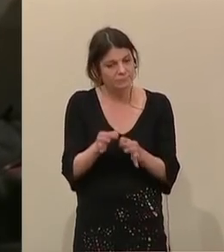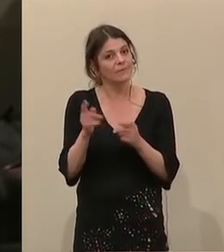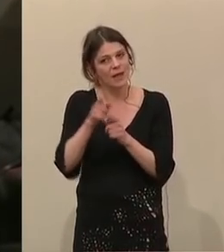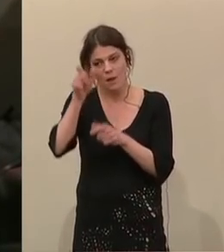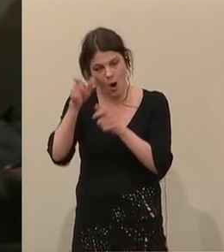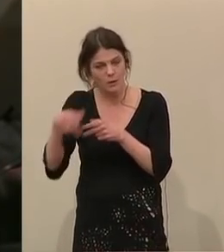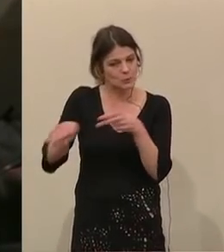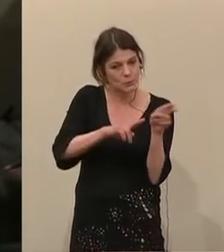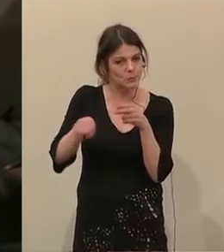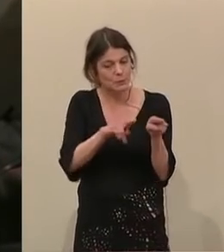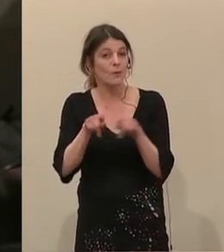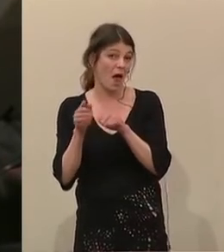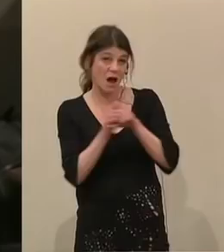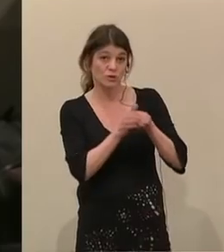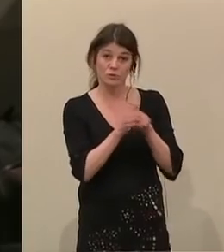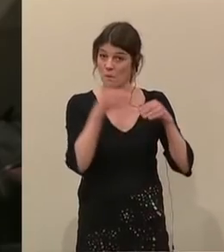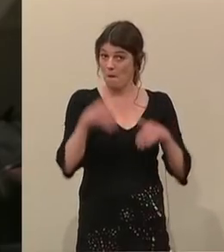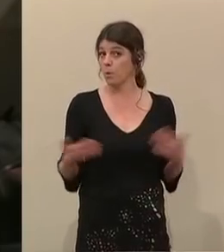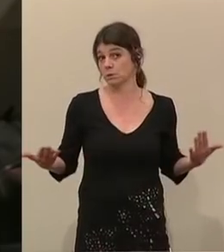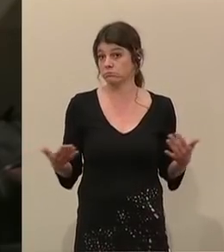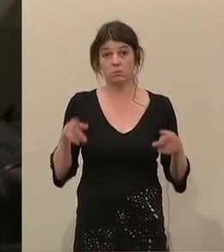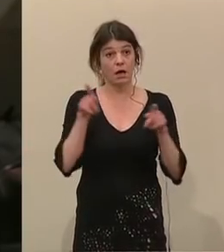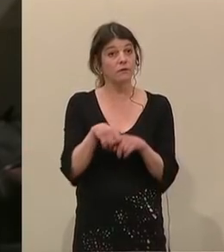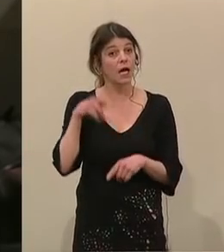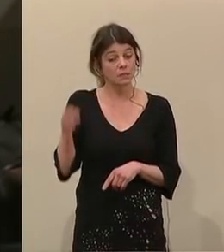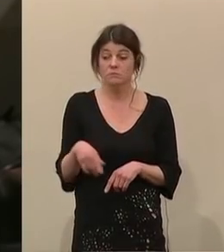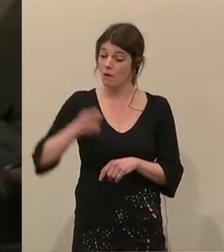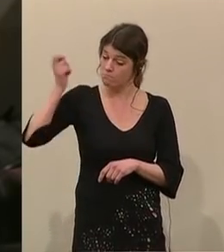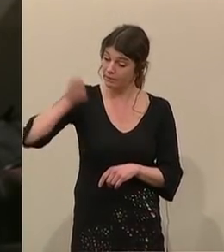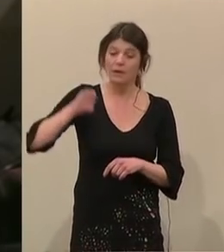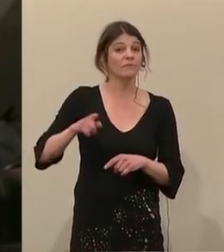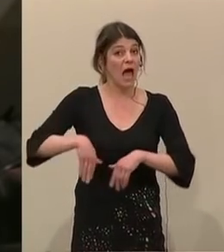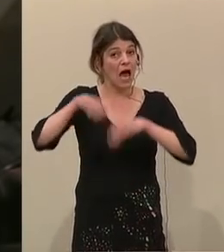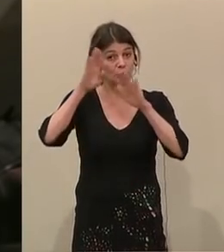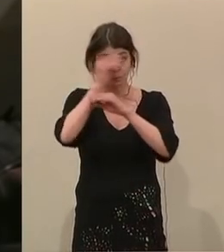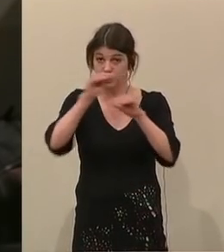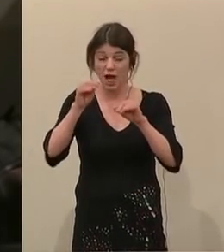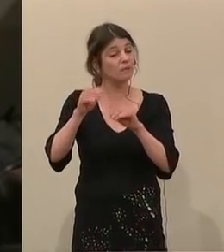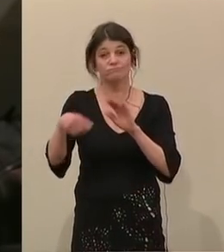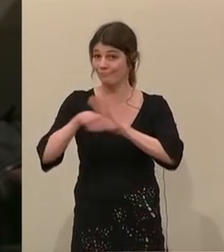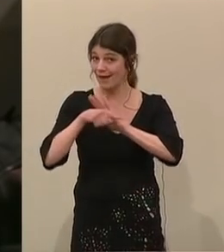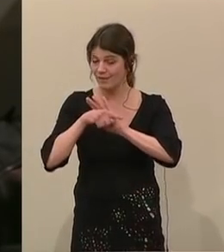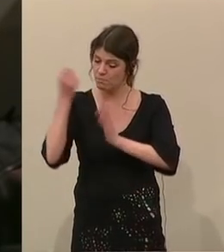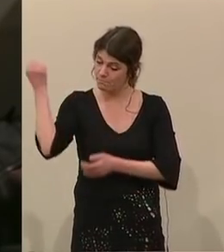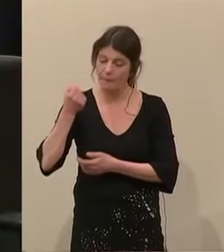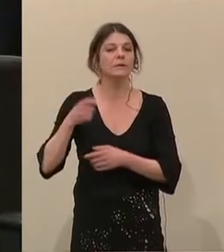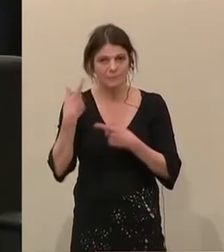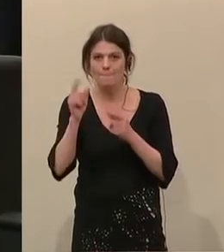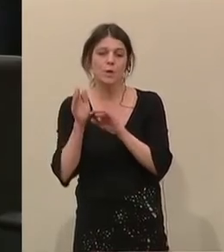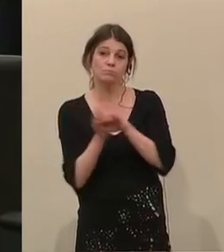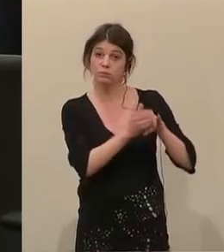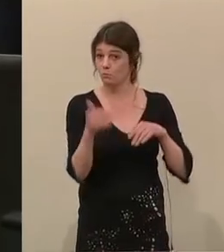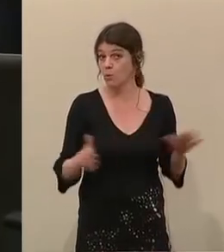Rückführungen und Abschiebungen nach einem rechtskräftig negativen Asylbescheid. Und meine sehr geehrten Damen und Herren,